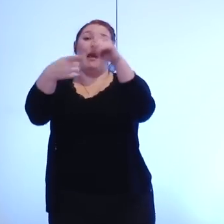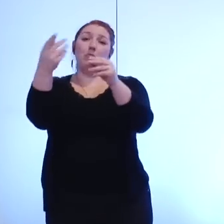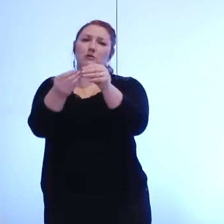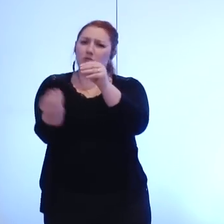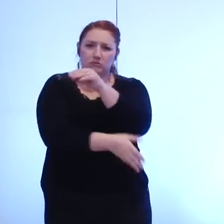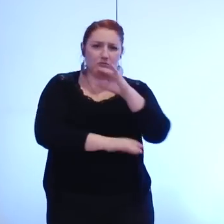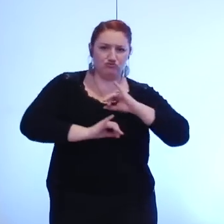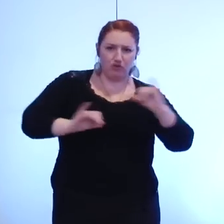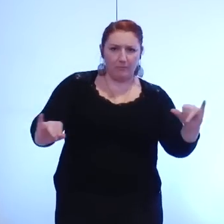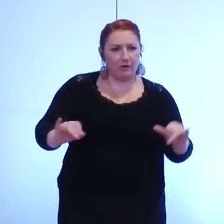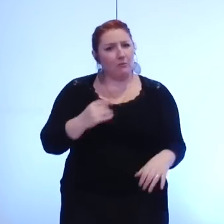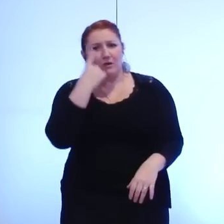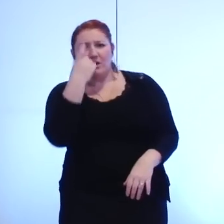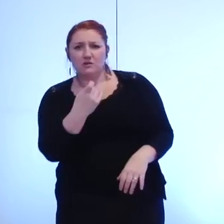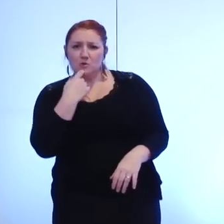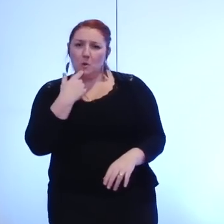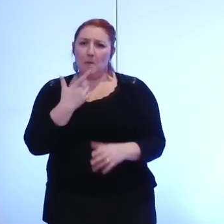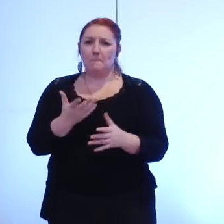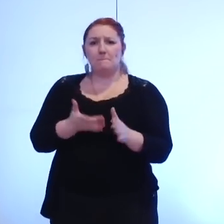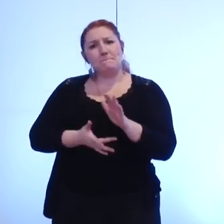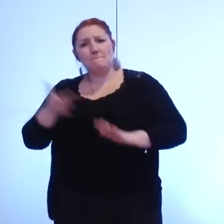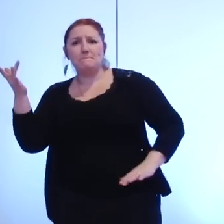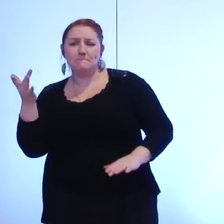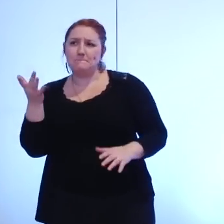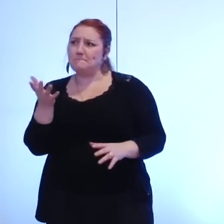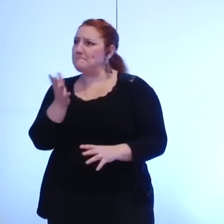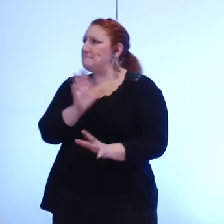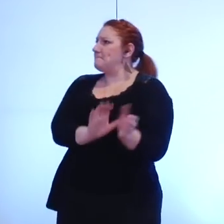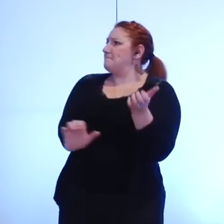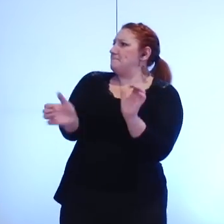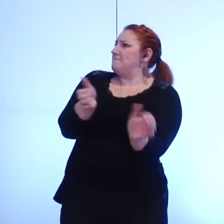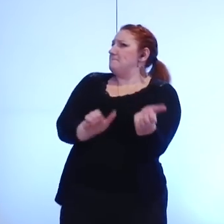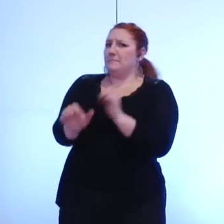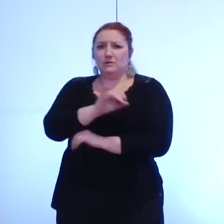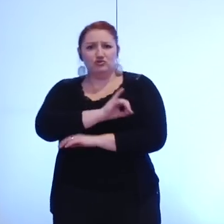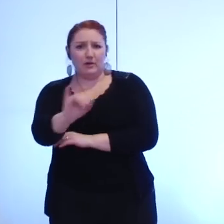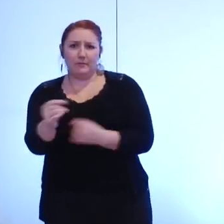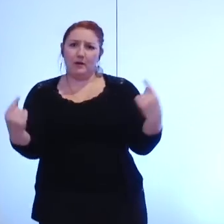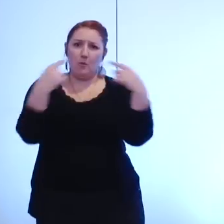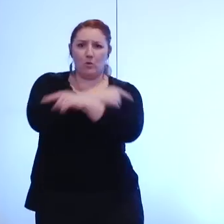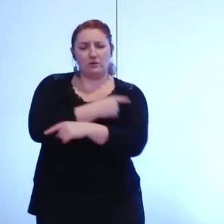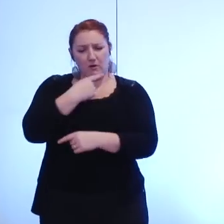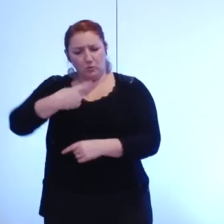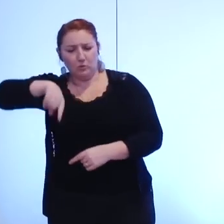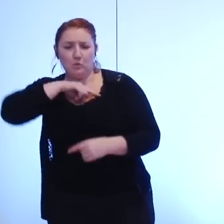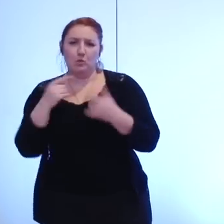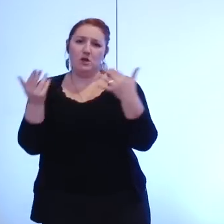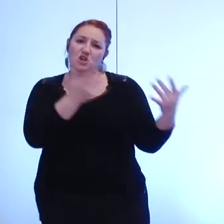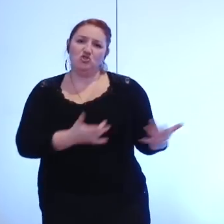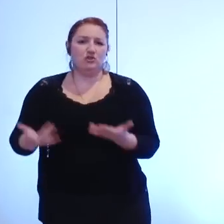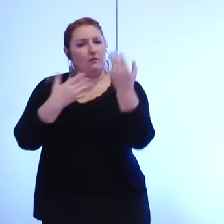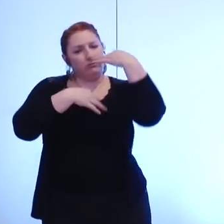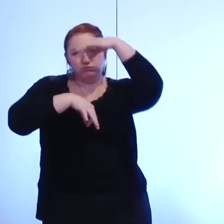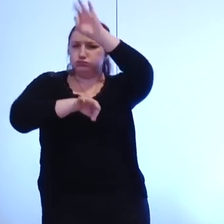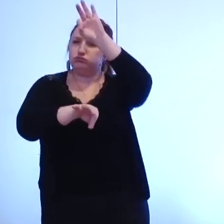enjeu, aucune question, et que nous jouons, au contraire, la transparence et la vérité des chiffres. Car nous n